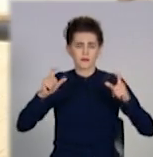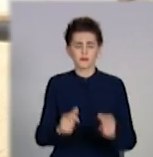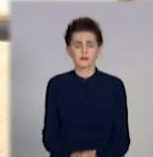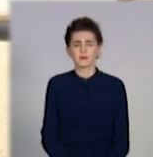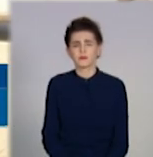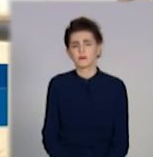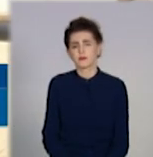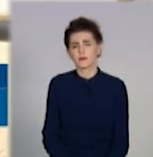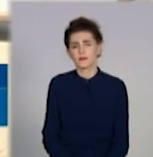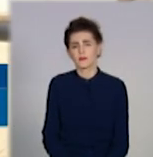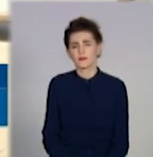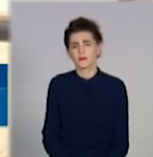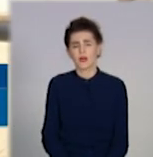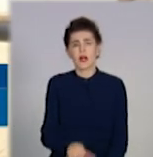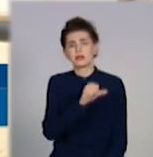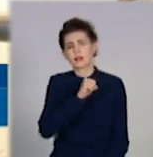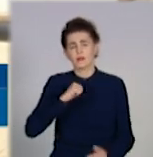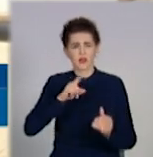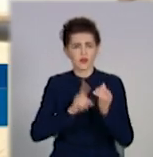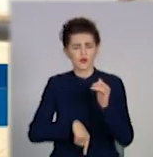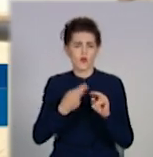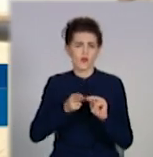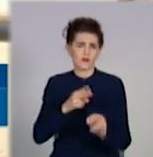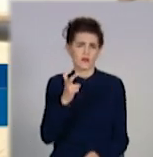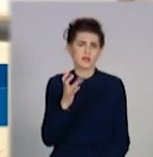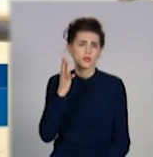Найбільші дешові у нас – це 240 гривень перебування машина.